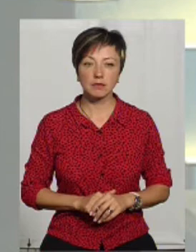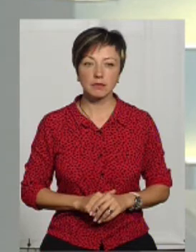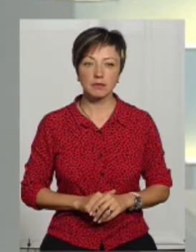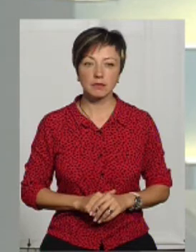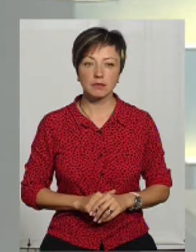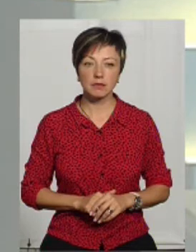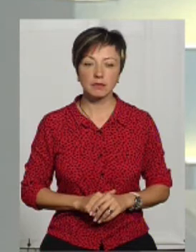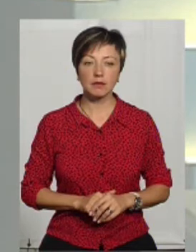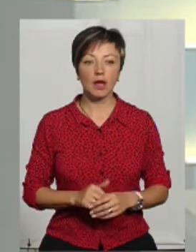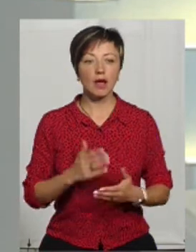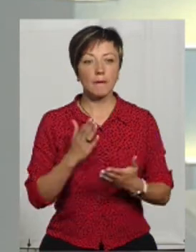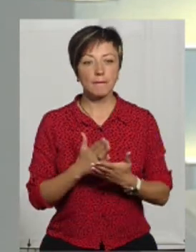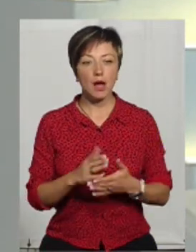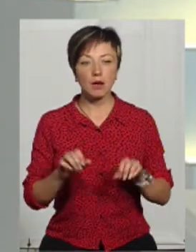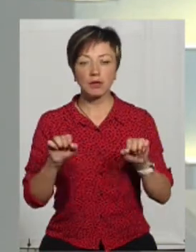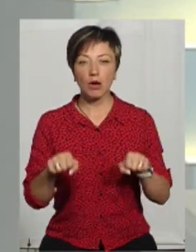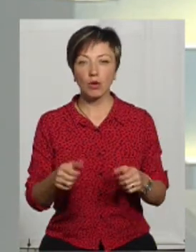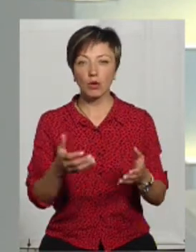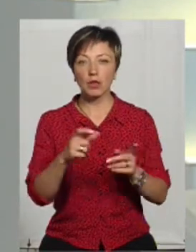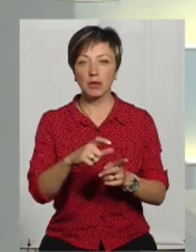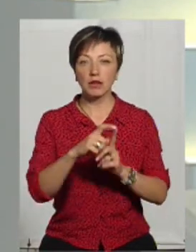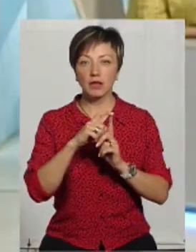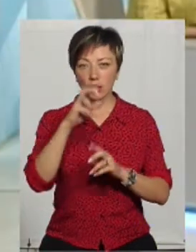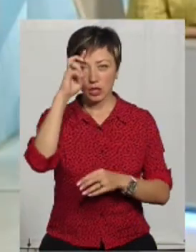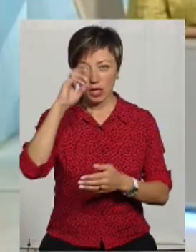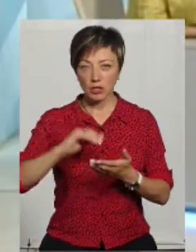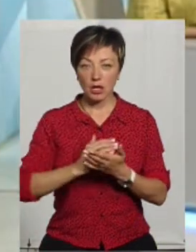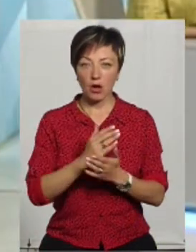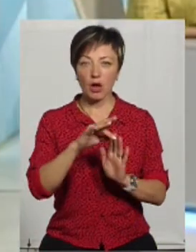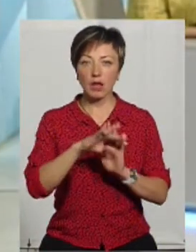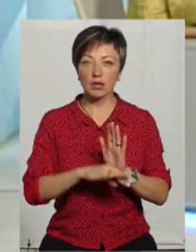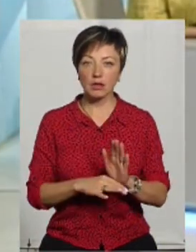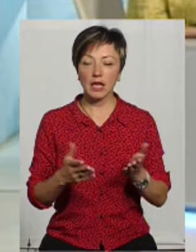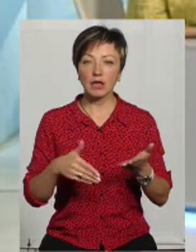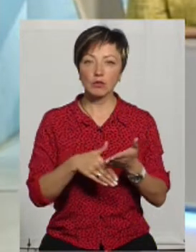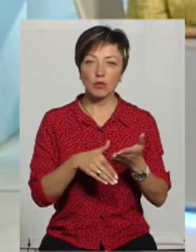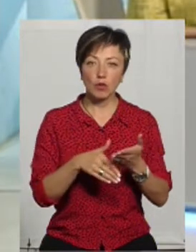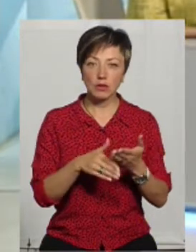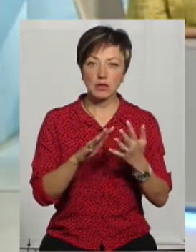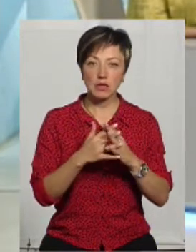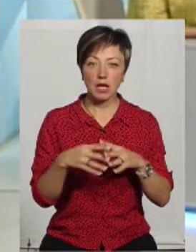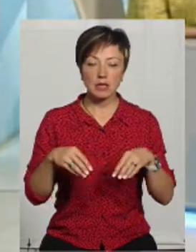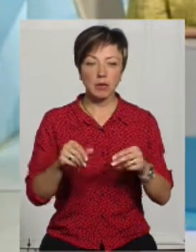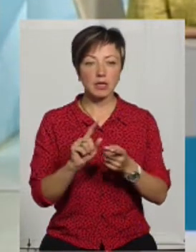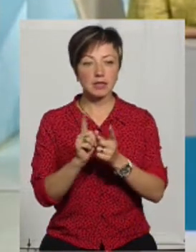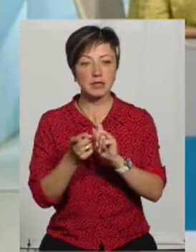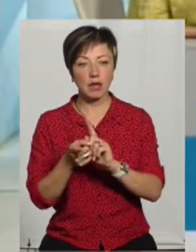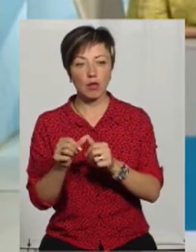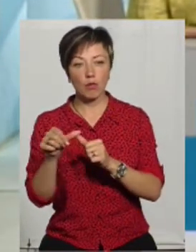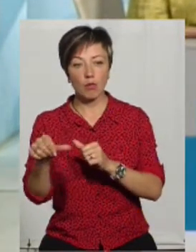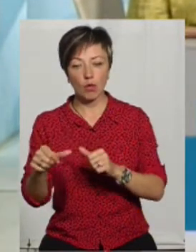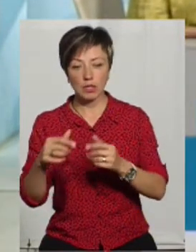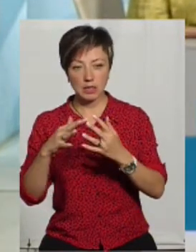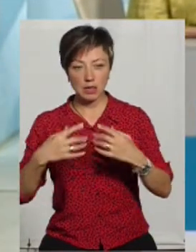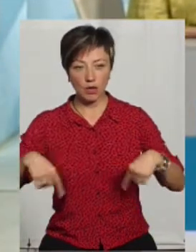От маємо нагоду отримати відповідь від Держгеокадастеру. У який спосіб та сільська земля стала землею поза